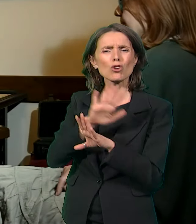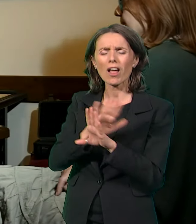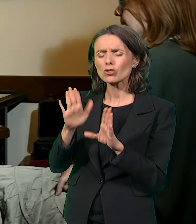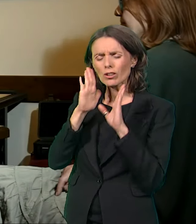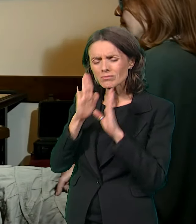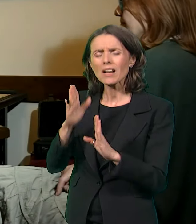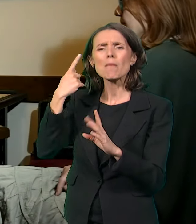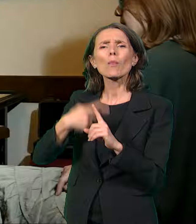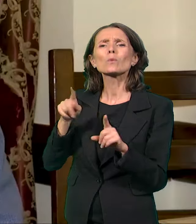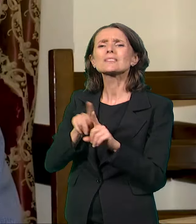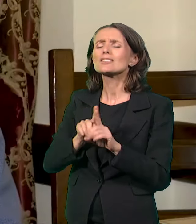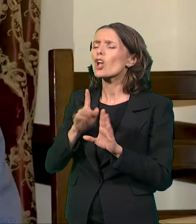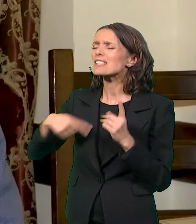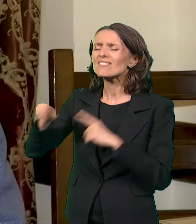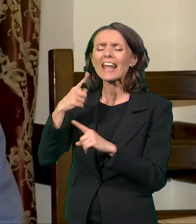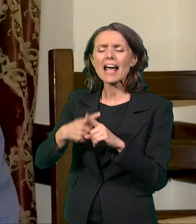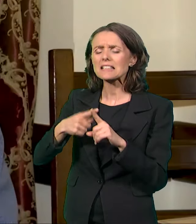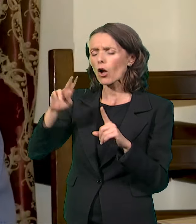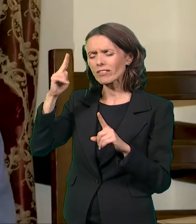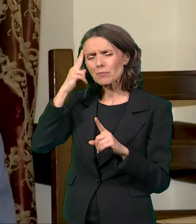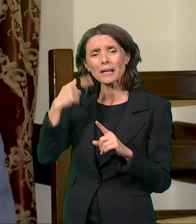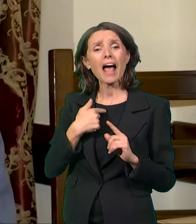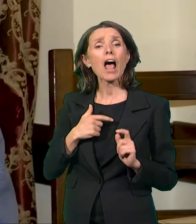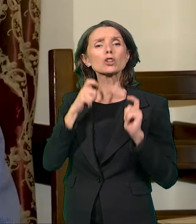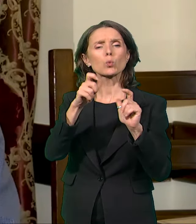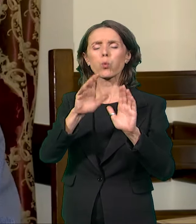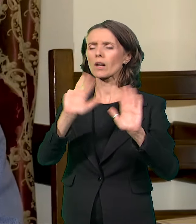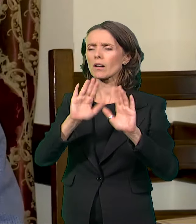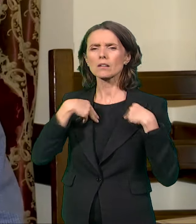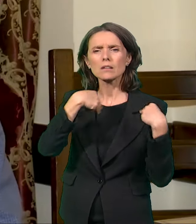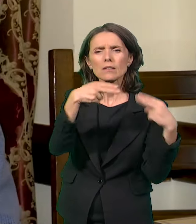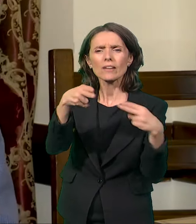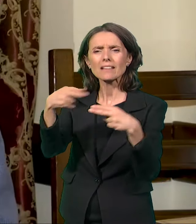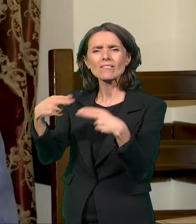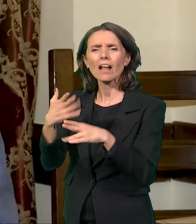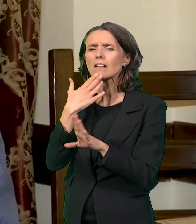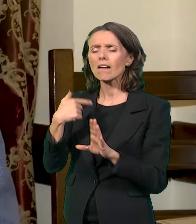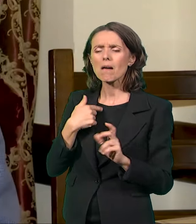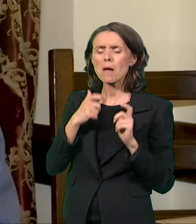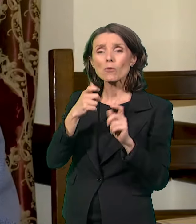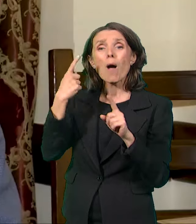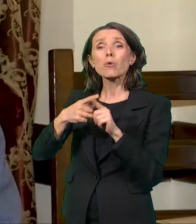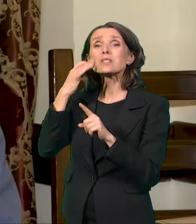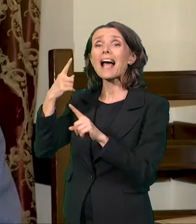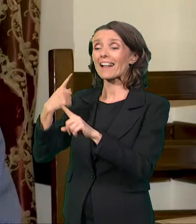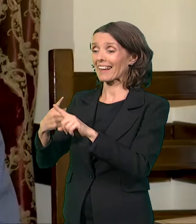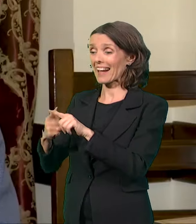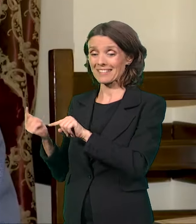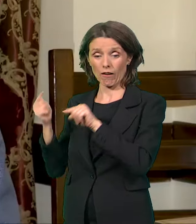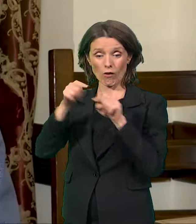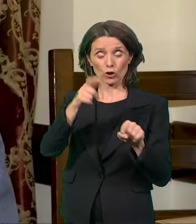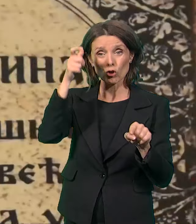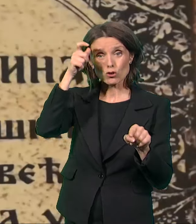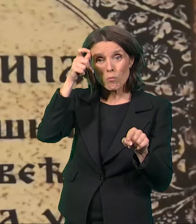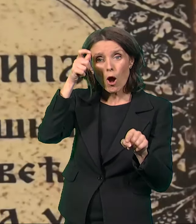I onda Hercegovci, kako su dolazili, uvek su se oni okupljali. Okupljali su se oko Paranosa. Kašnije i Luka